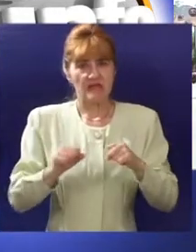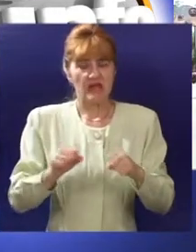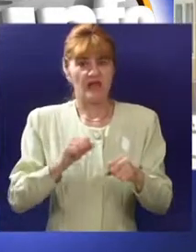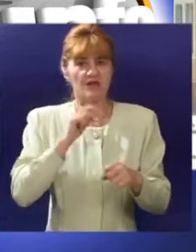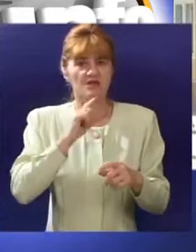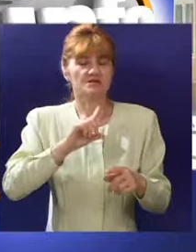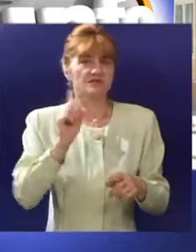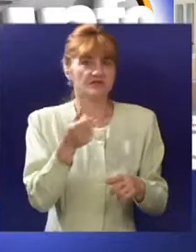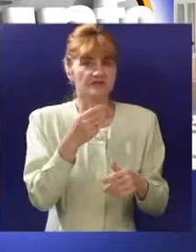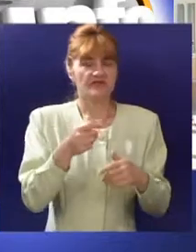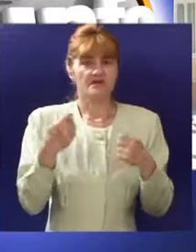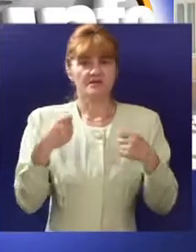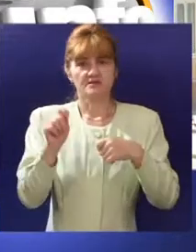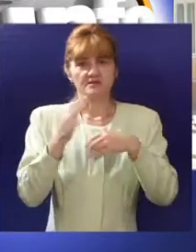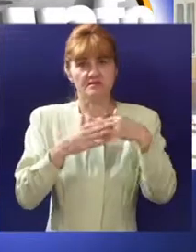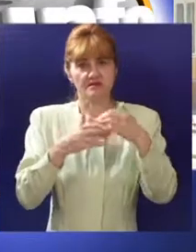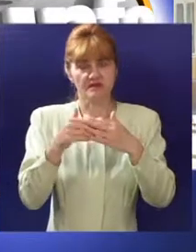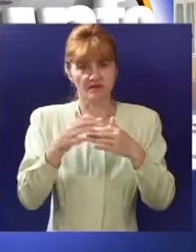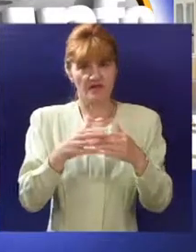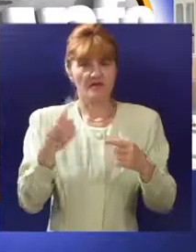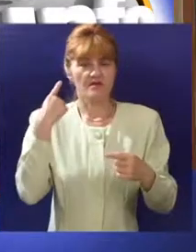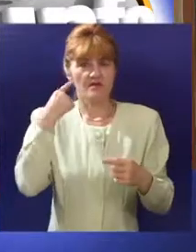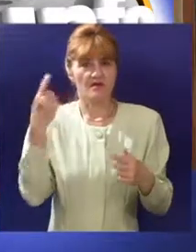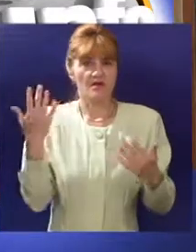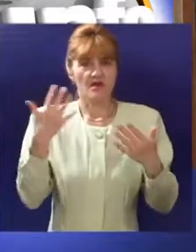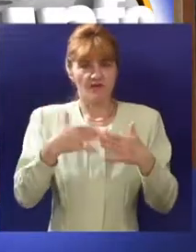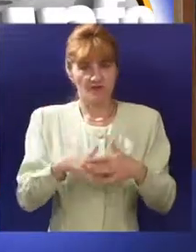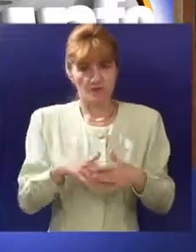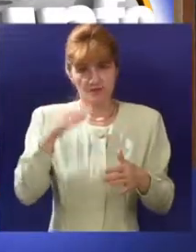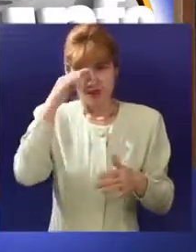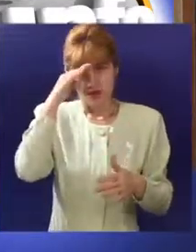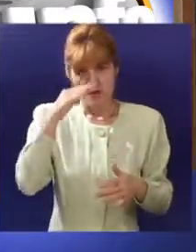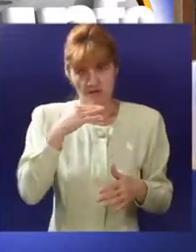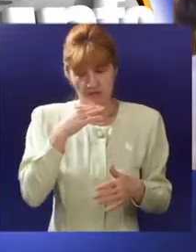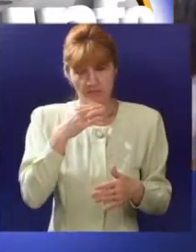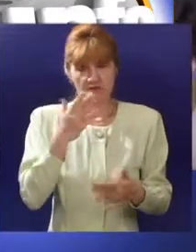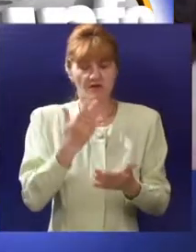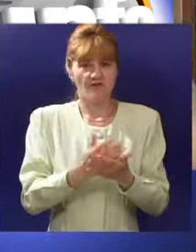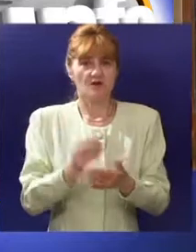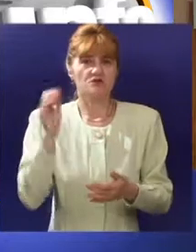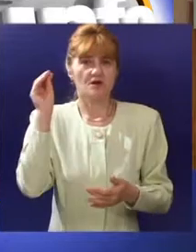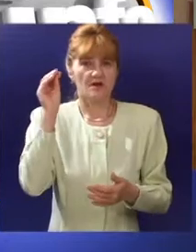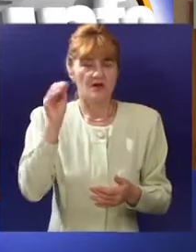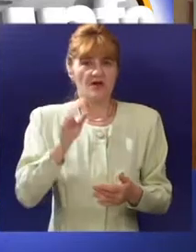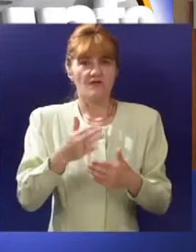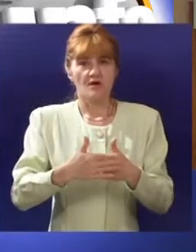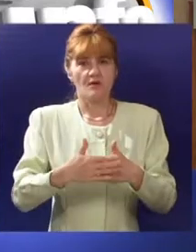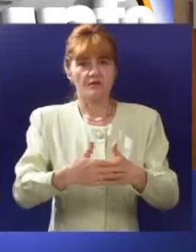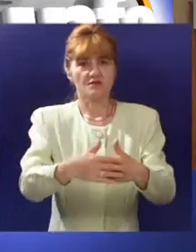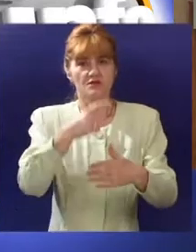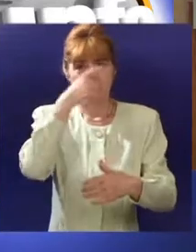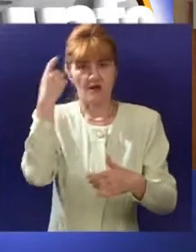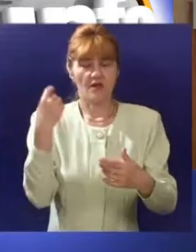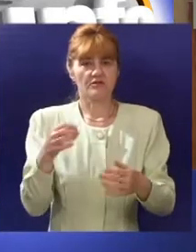izgradnju grada i služba za građevinstvo. Nova aktivnost javnog preduzeća PTT i Lokalne samouprave već je najavljena na stogodišnicu